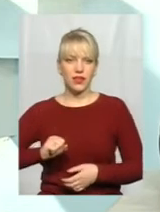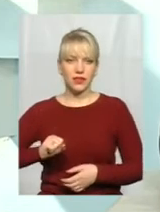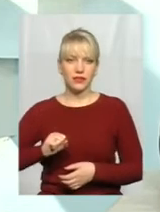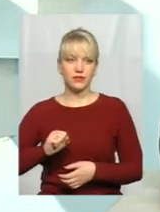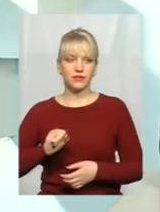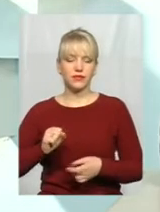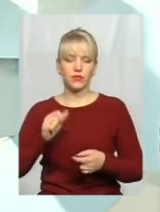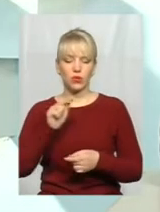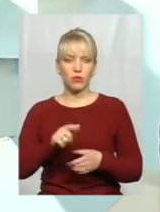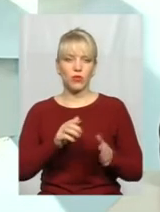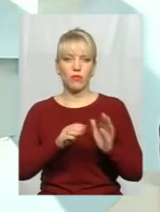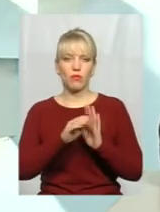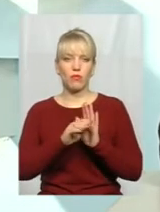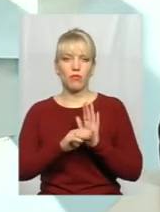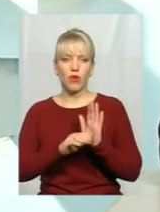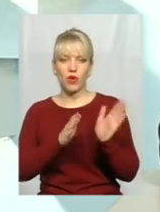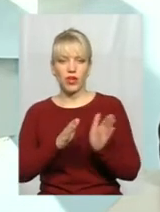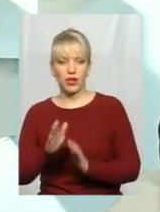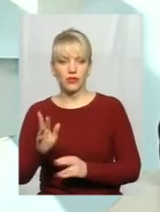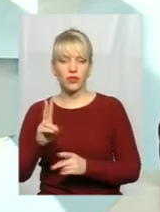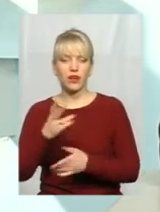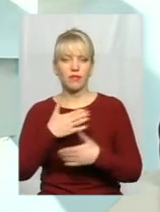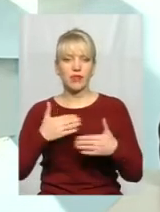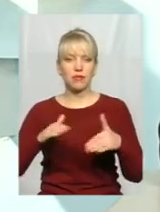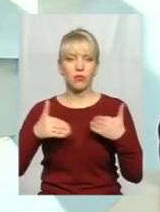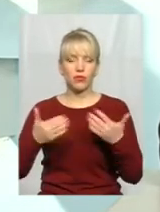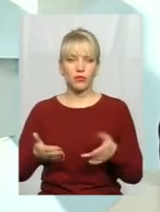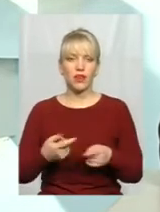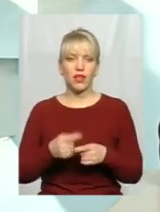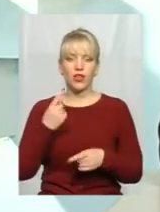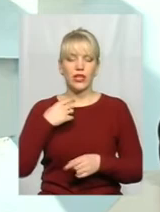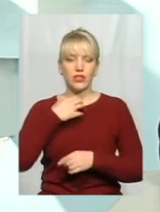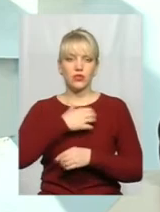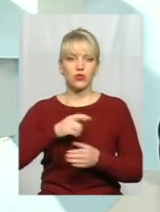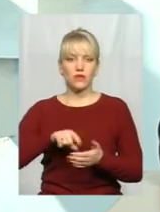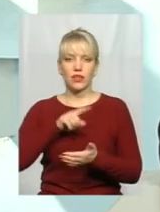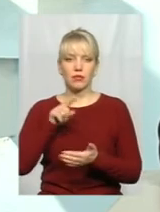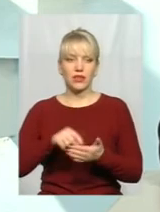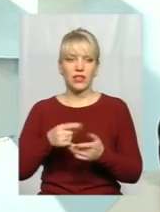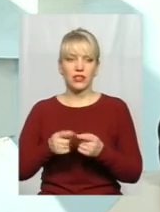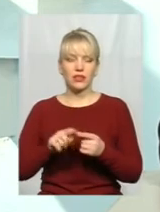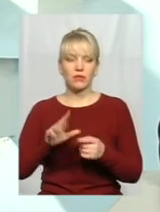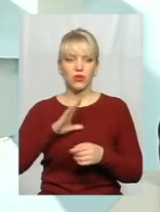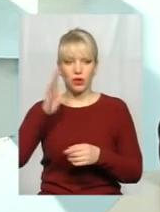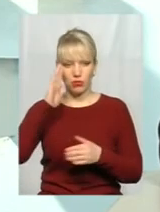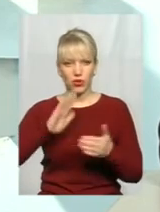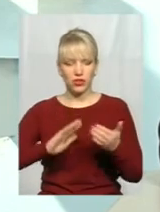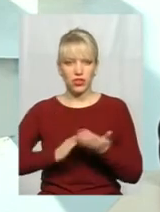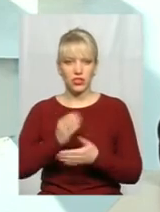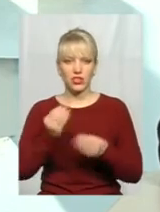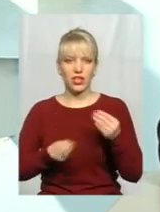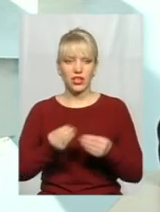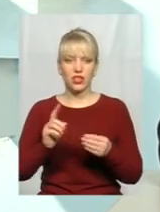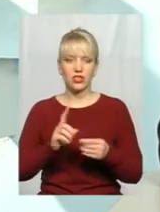в тому порядку, як ми пропонували в нашому проєкту рішення. Тобто, одне з основних питань, що це була просто політична гра, щоб